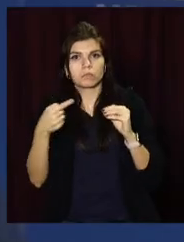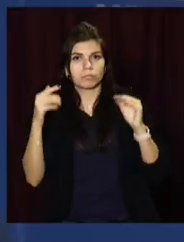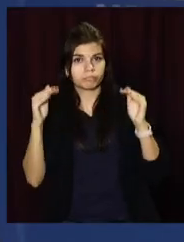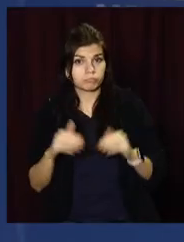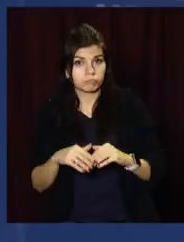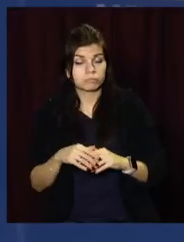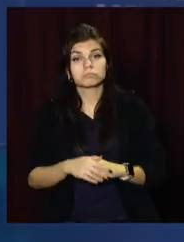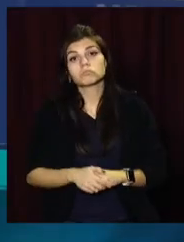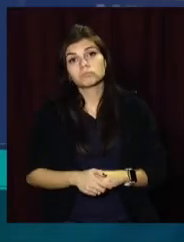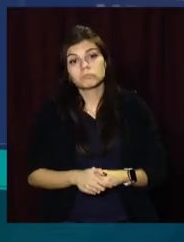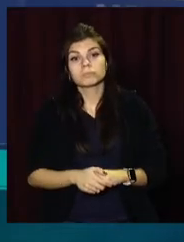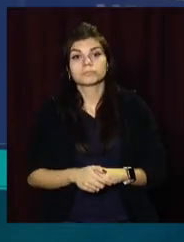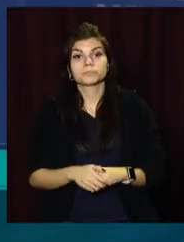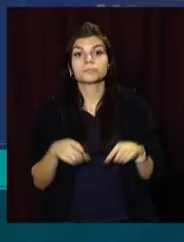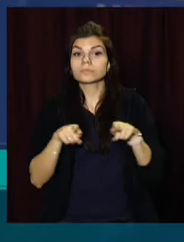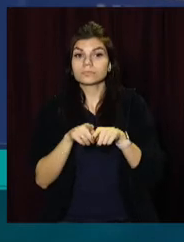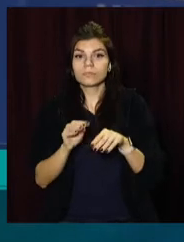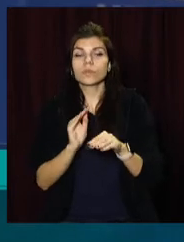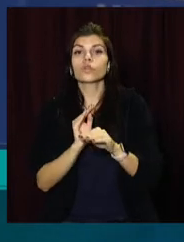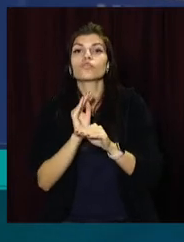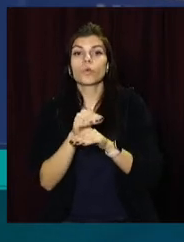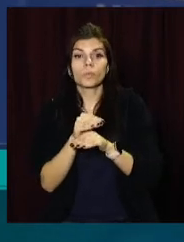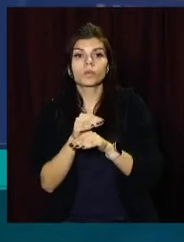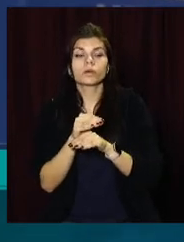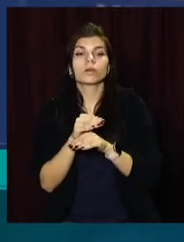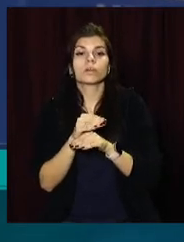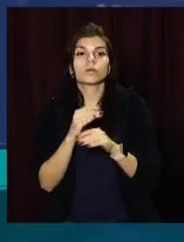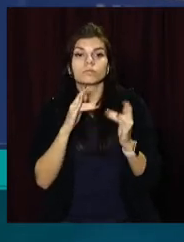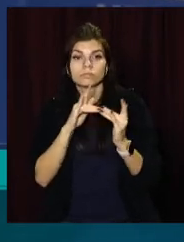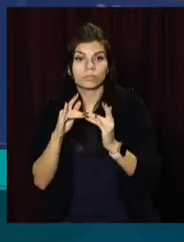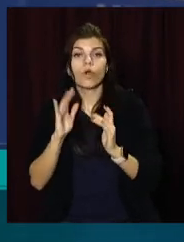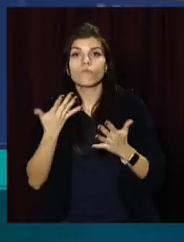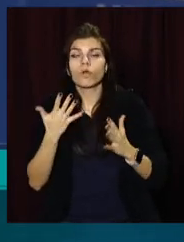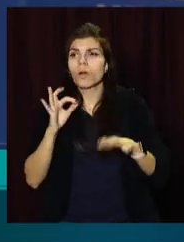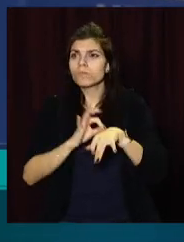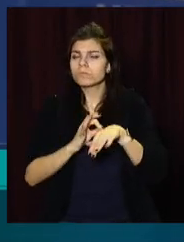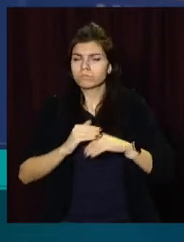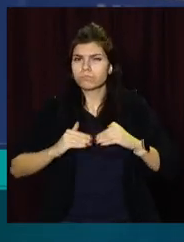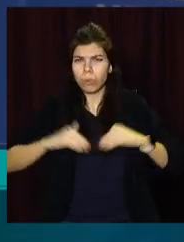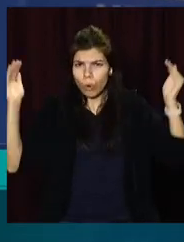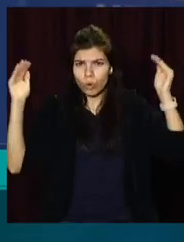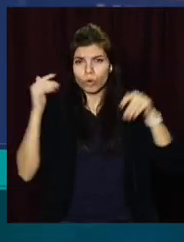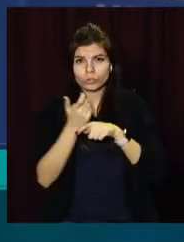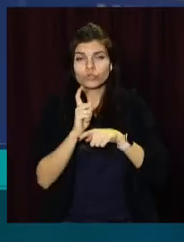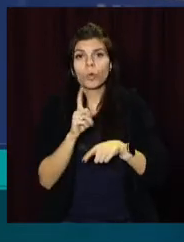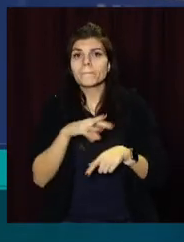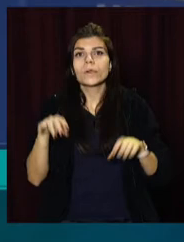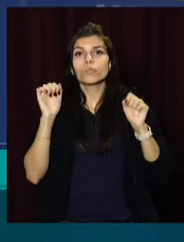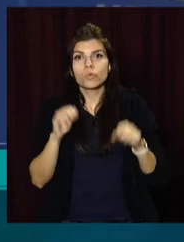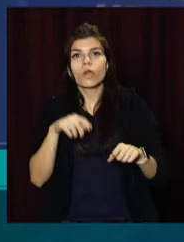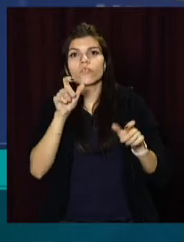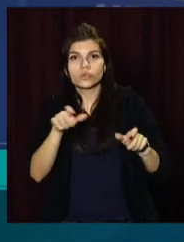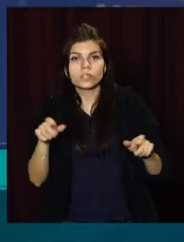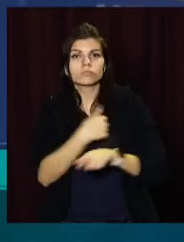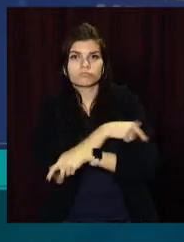Сто коїк доповнительно держимо для того, щоб випадку високого підйому заболіваності ми змогли людей